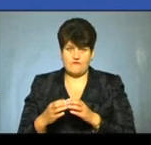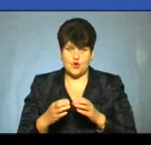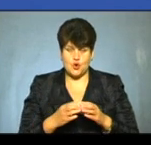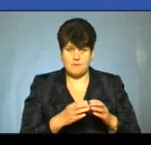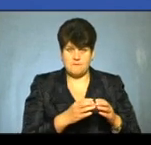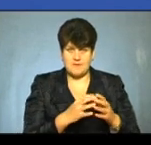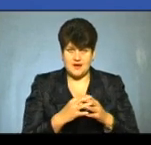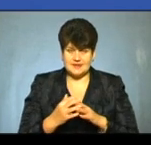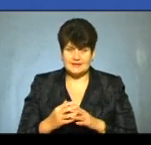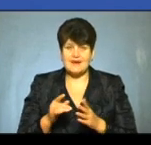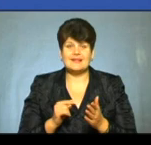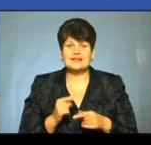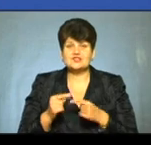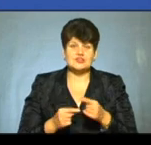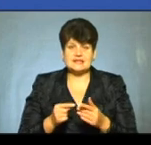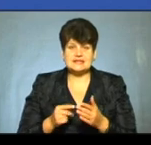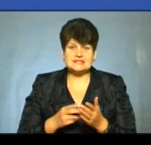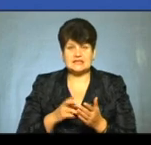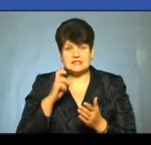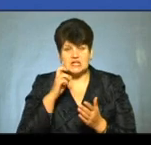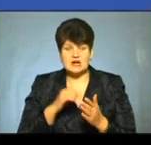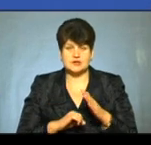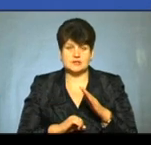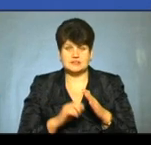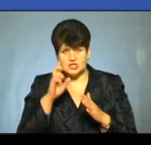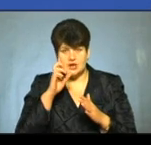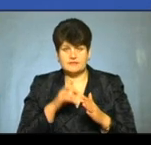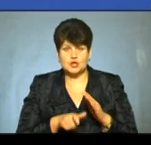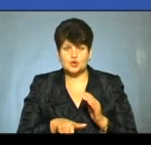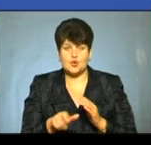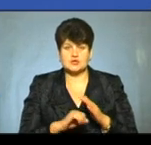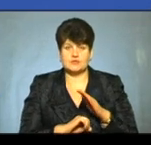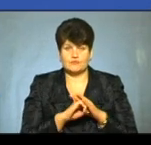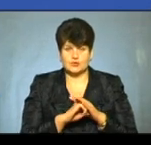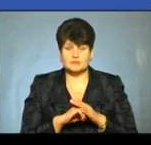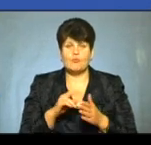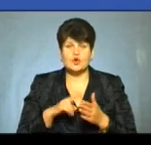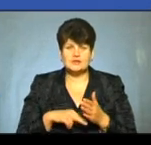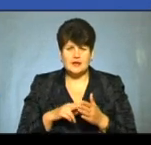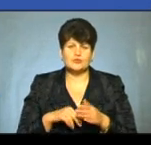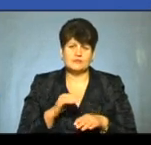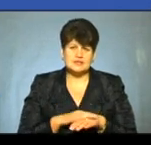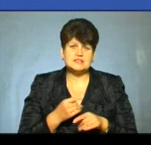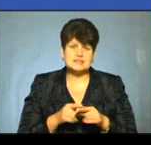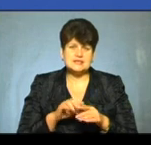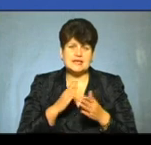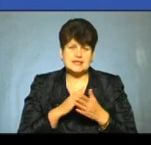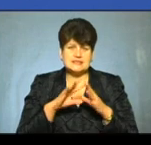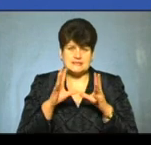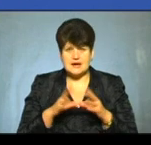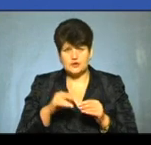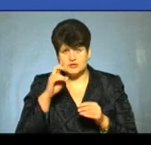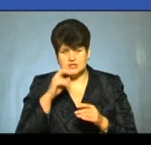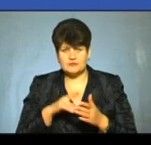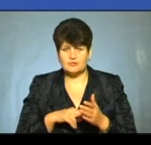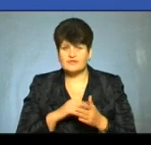цільовим через Державний дорожний фонд. Насправді, акцизний податок – це є загальнодержавний податок,